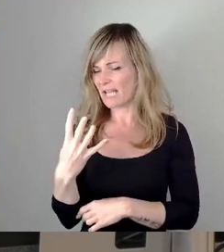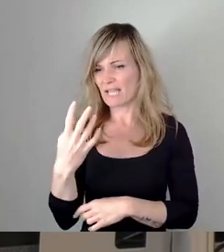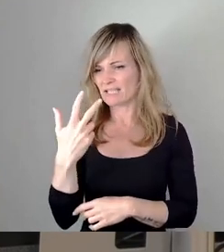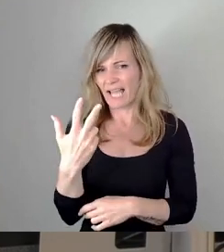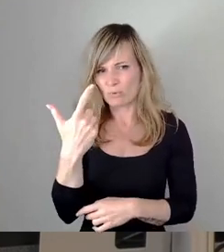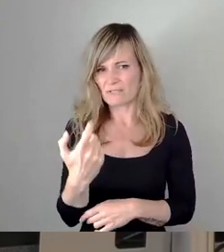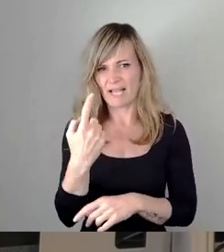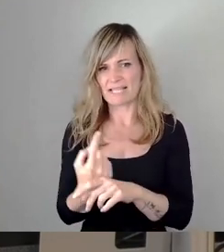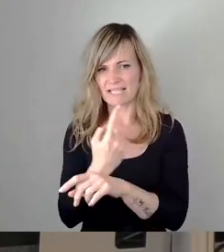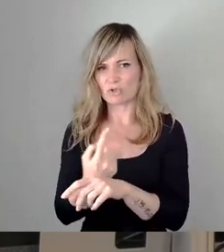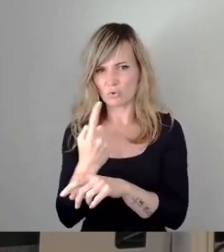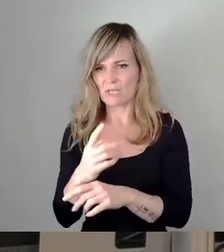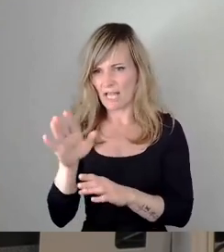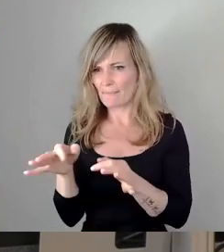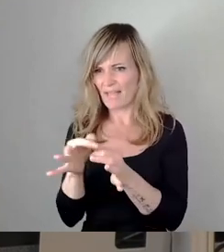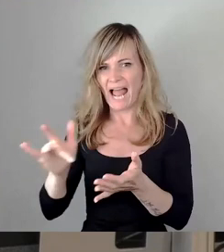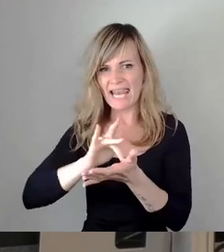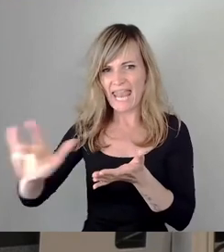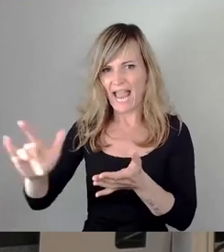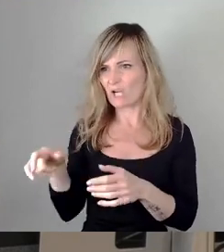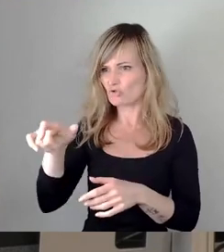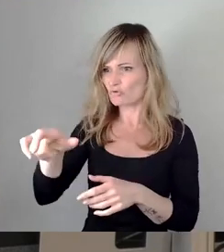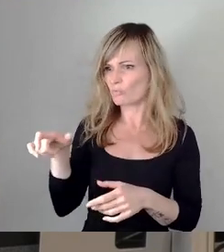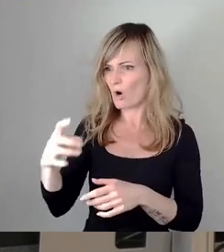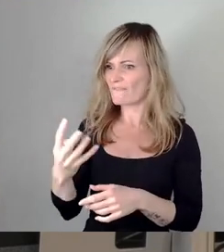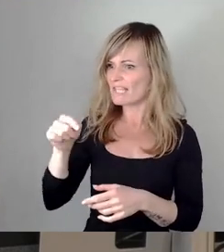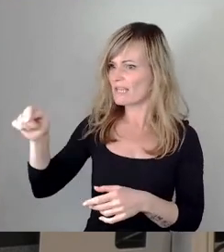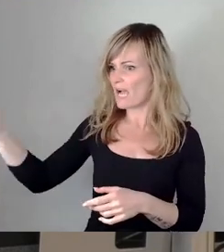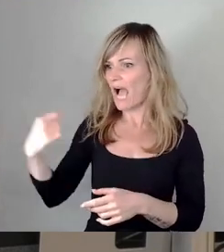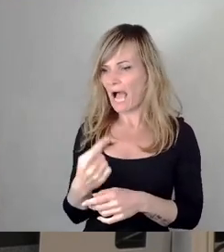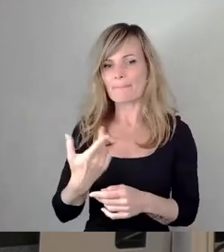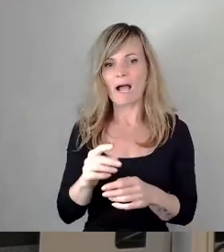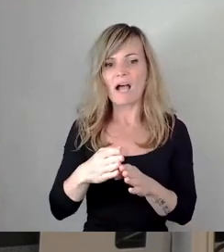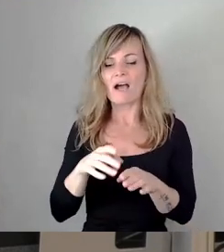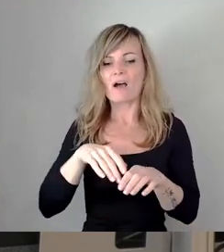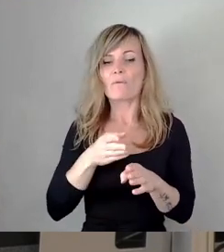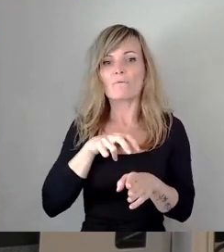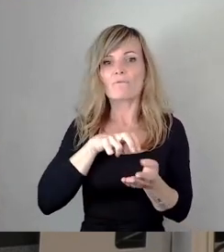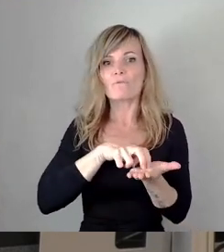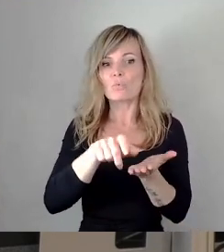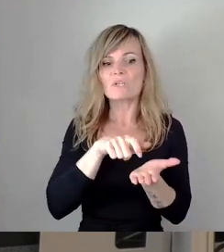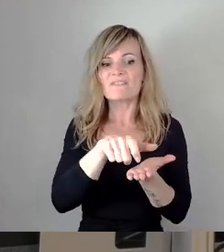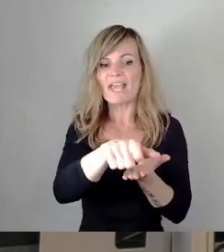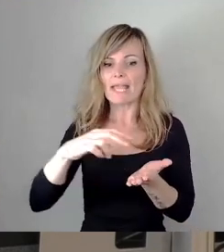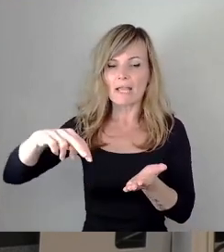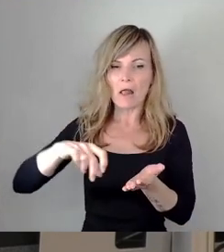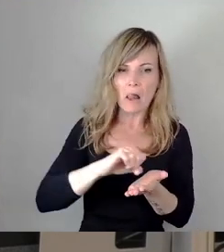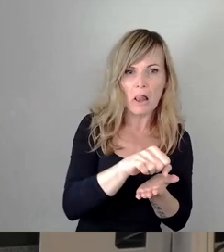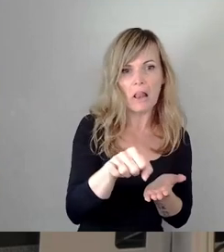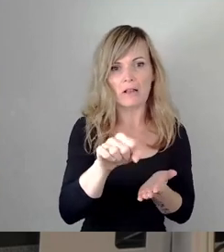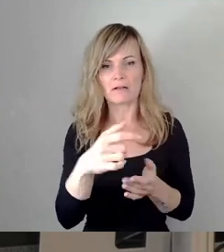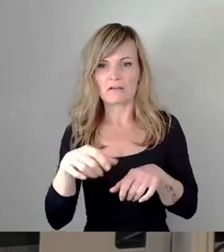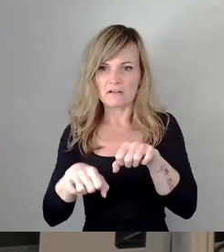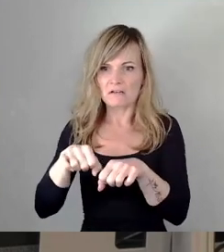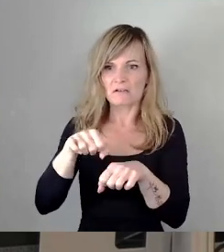leere Autospuren und muss mich aber über den Fußweg schlängeln. Hat die Stadtverwaltung erkannt, okay, es könnte Konflikte mit dem Fußverkehr geben. Was haben sie